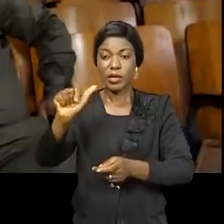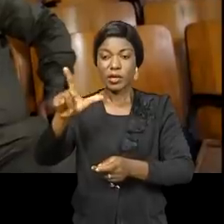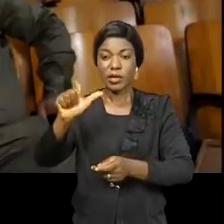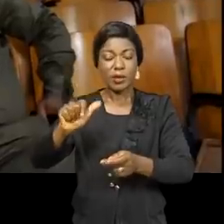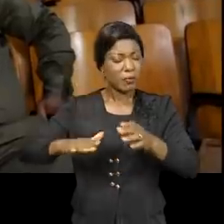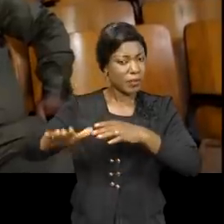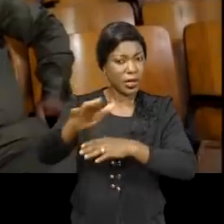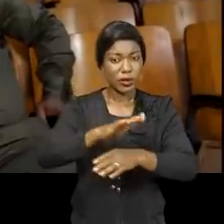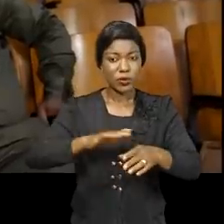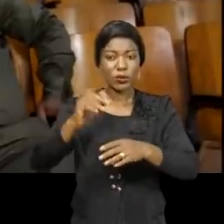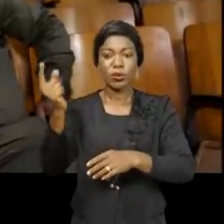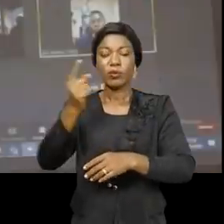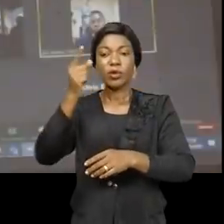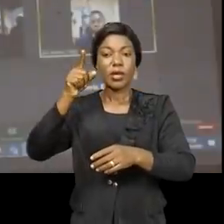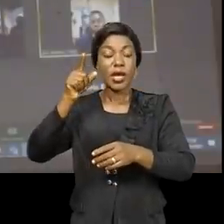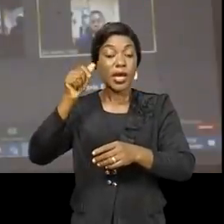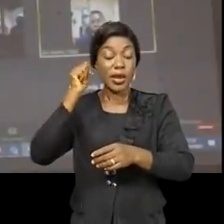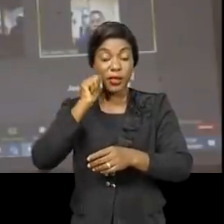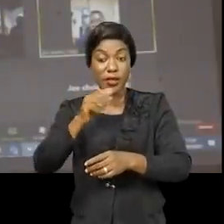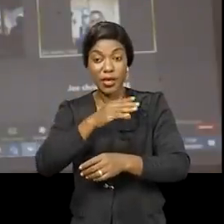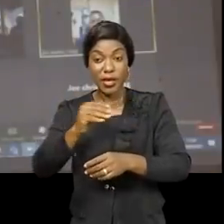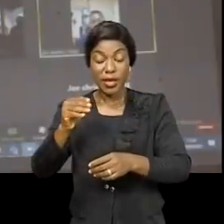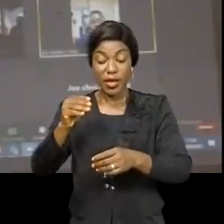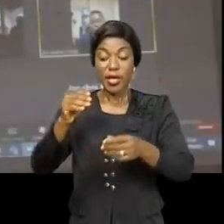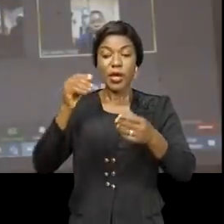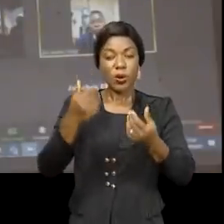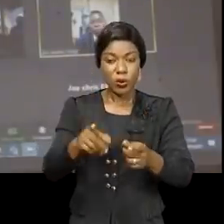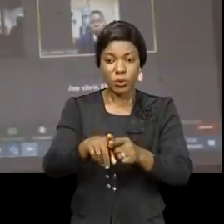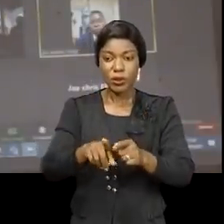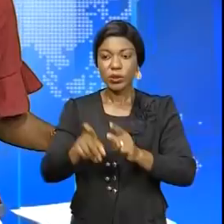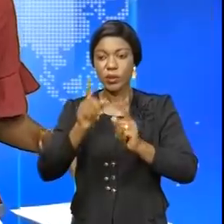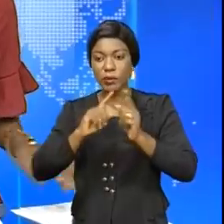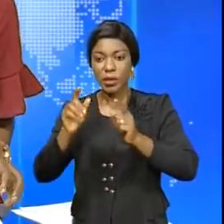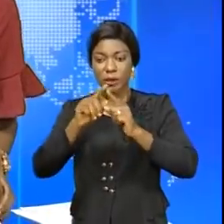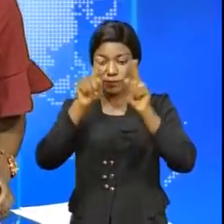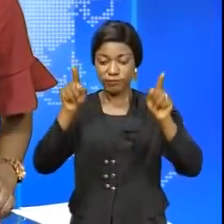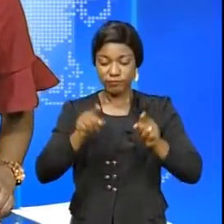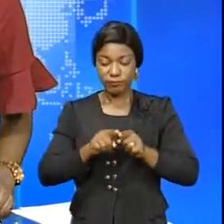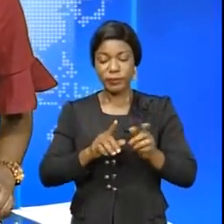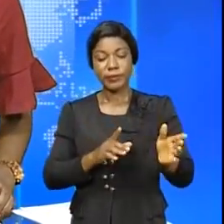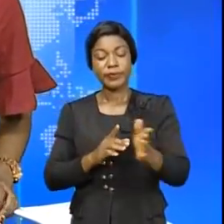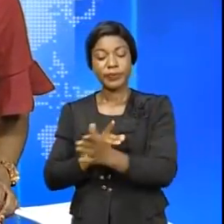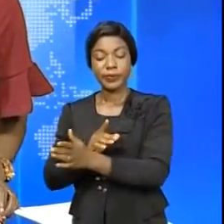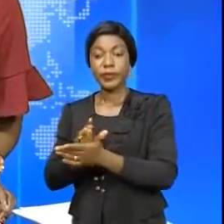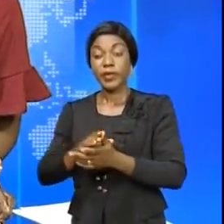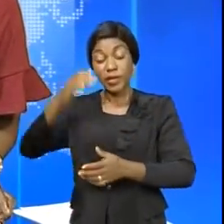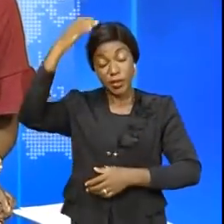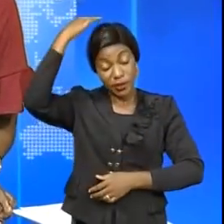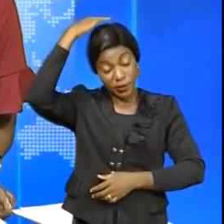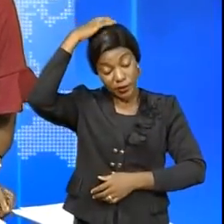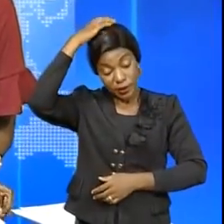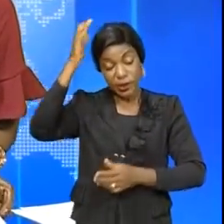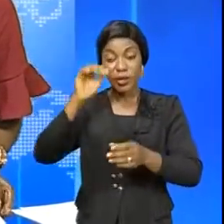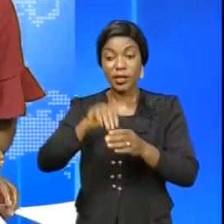monde. Les filles et fils de la Mongala ont intervenu par vidéoconférence. L'évêque du diocèse du